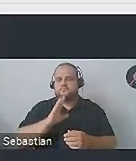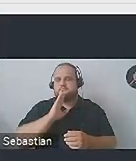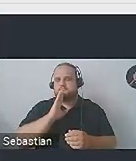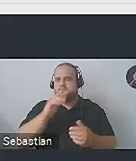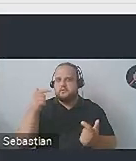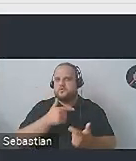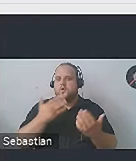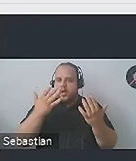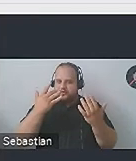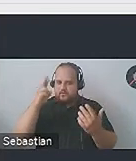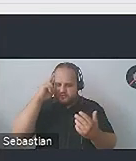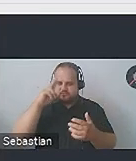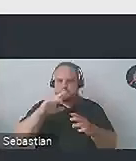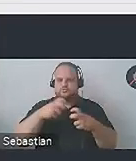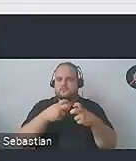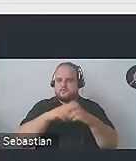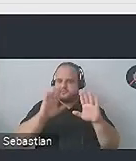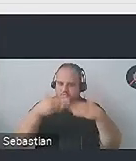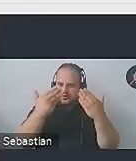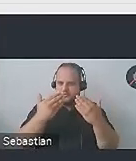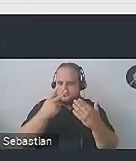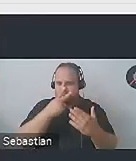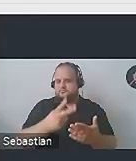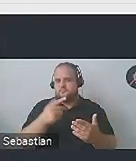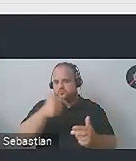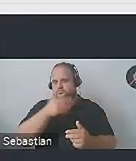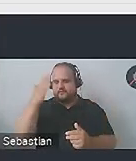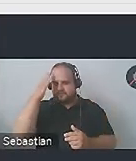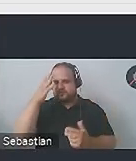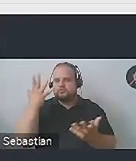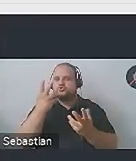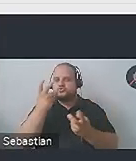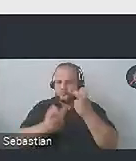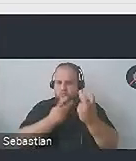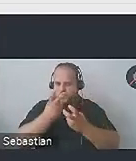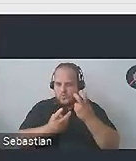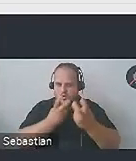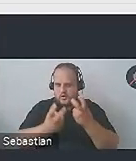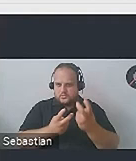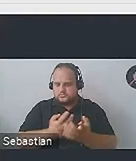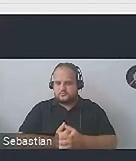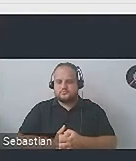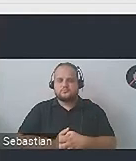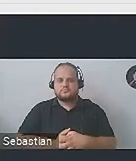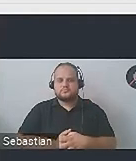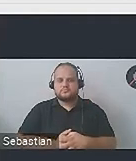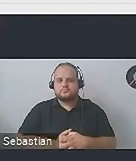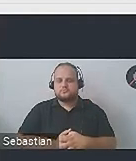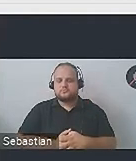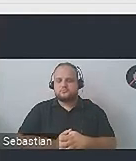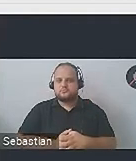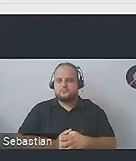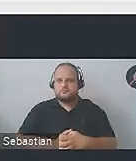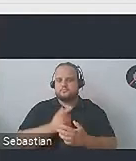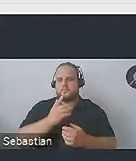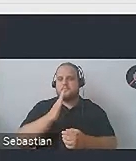od razu wchodząc na stronę internetową czy do biblioteki, było wiadomo, gdzie szukać tego albo tamtego. Proszę sobie wyobrazić, że w